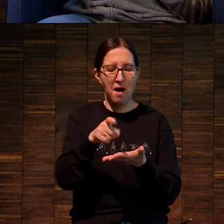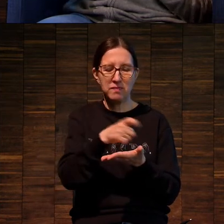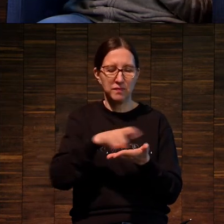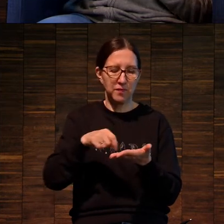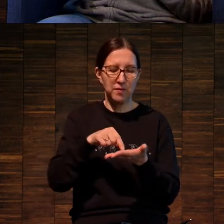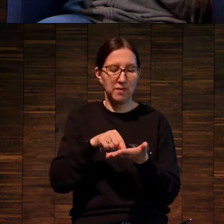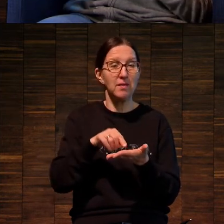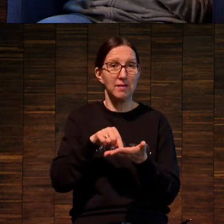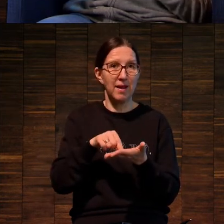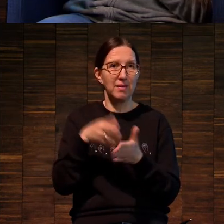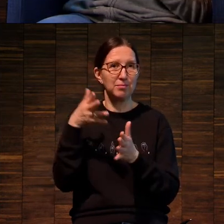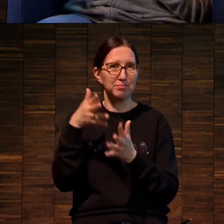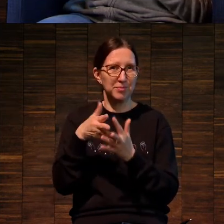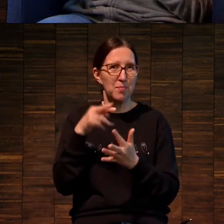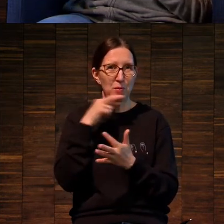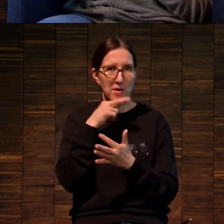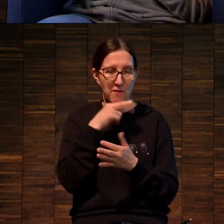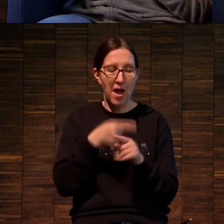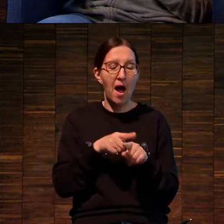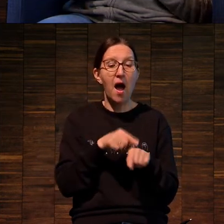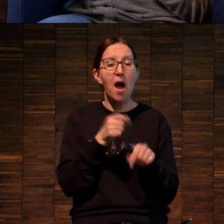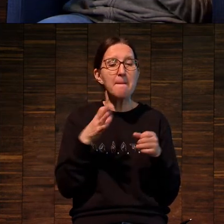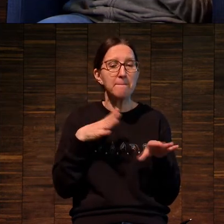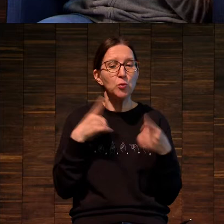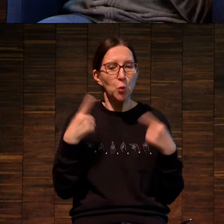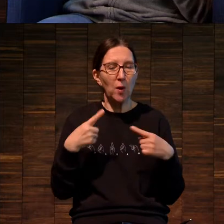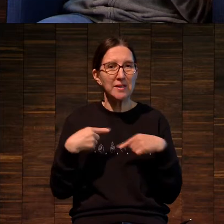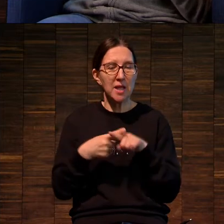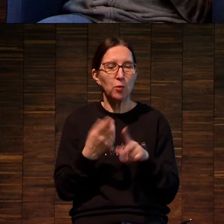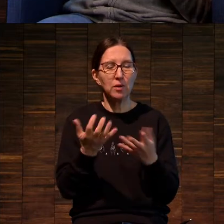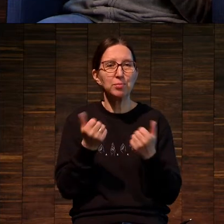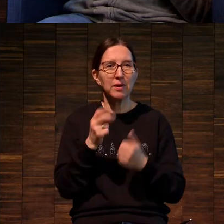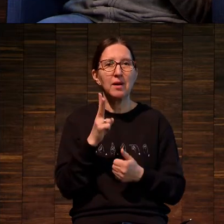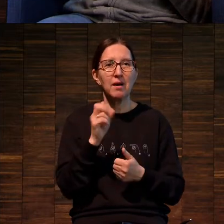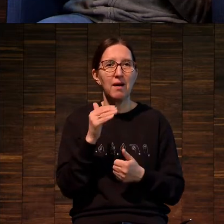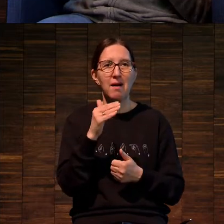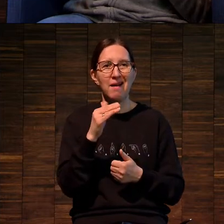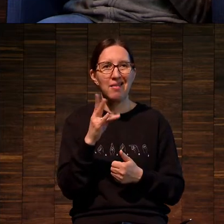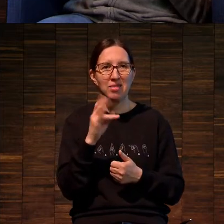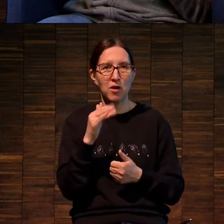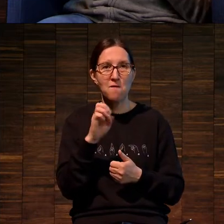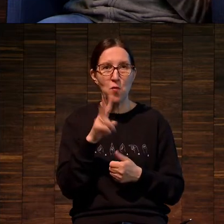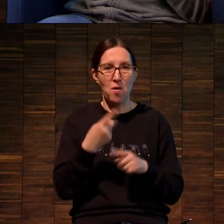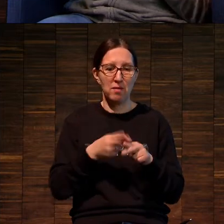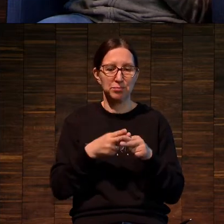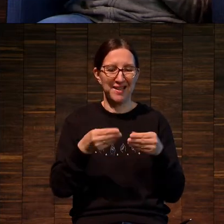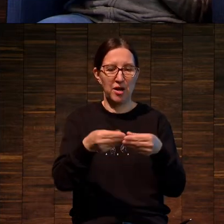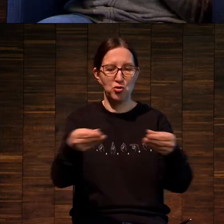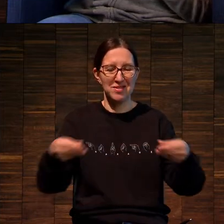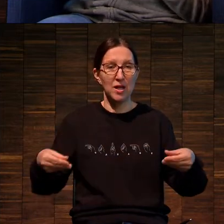приплавливалась к доске при помощи нагревания доски. Доской я называю металлическую пластину, вы все поняли, да?